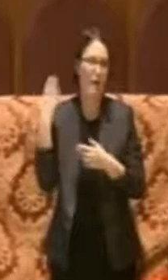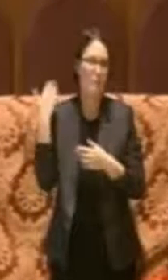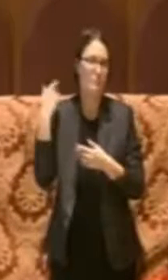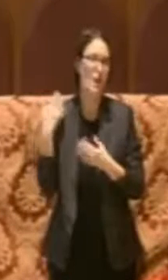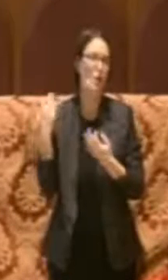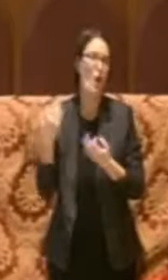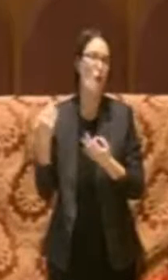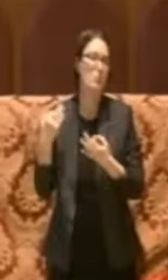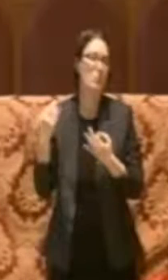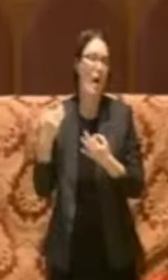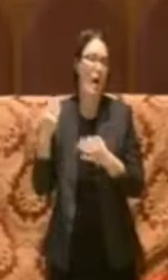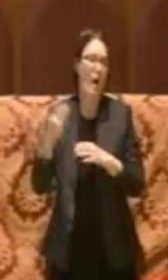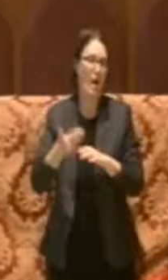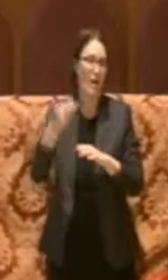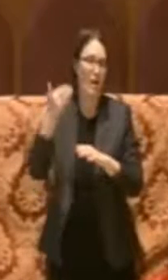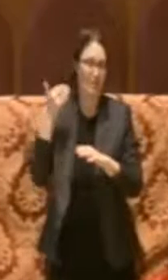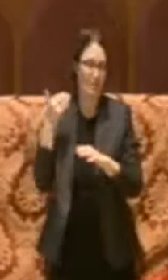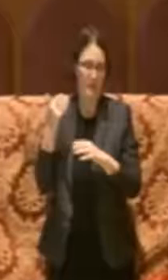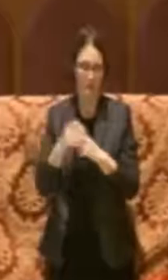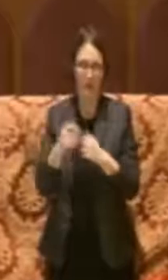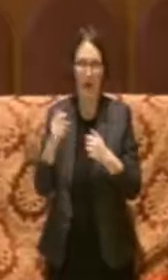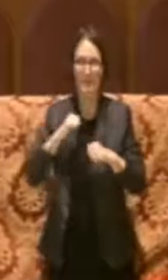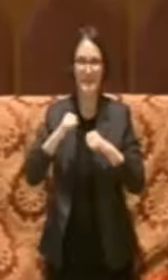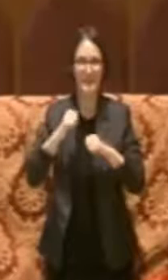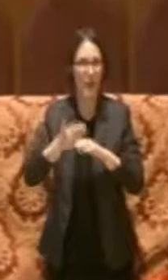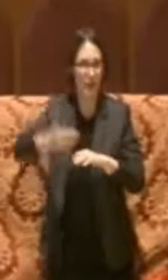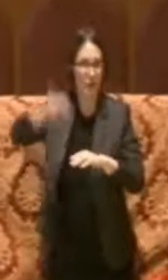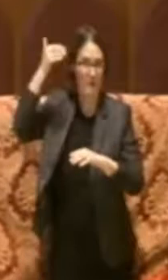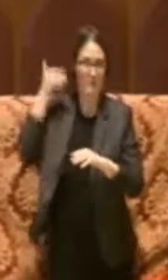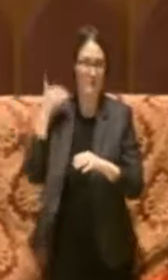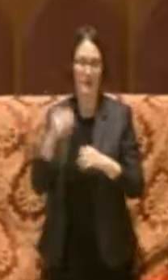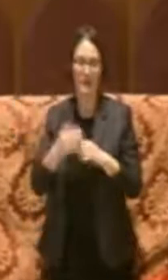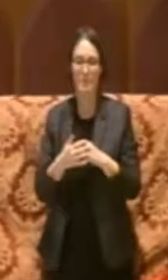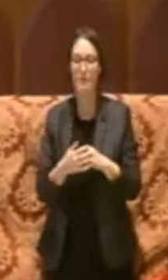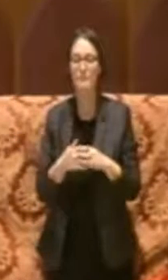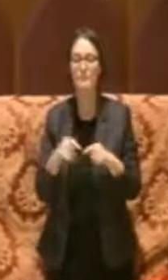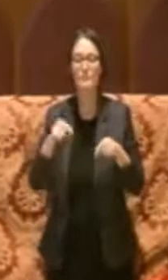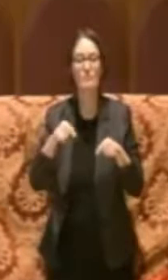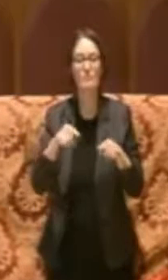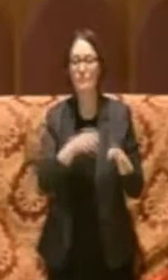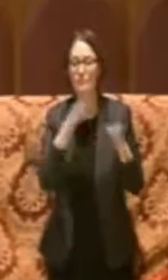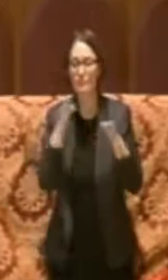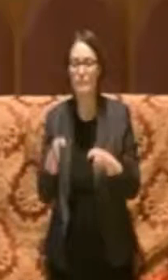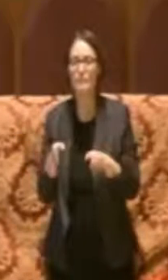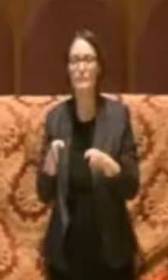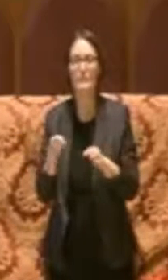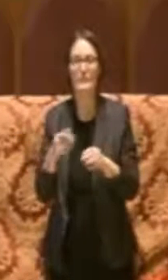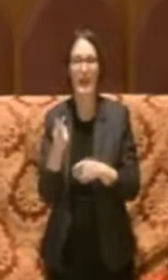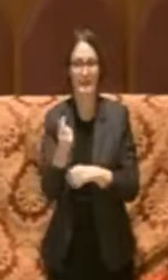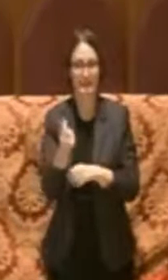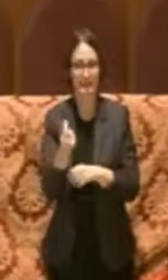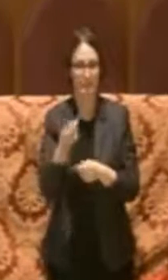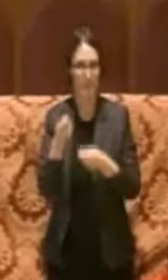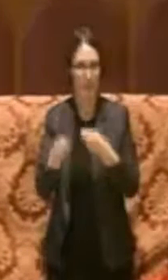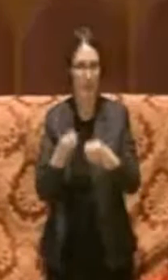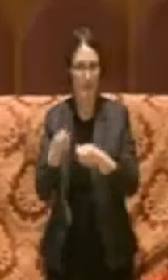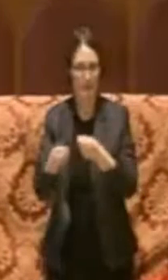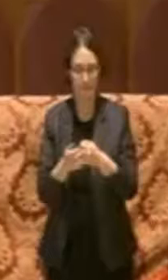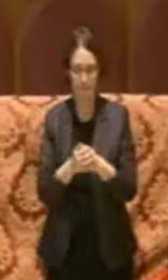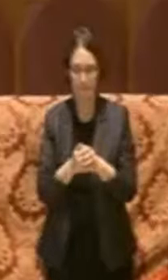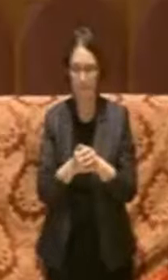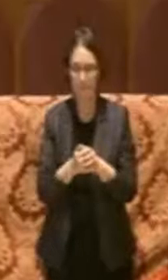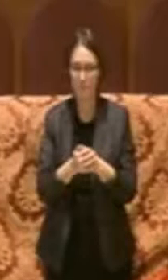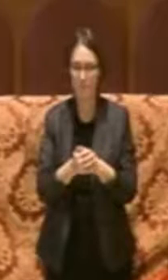dell'avvento dell'attuale amministrazione. Passiamo invece alle spese e